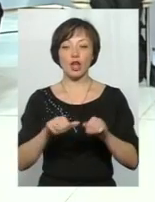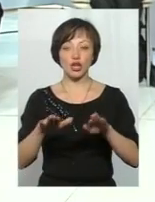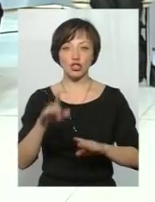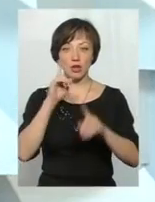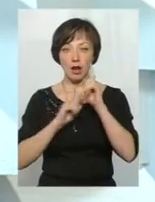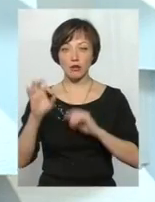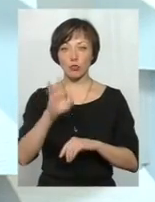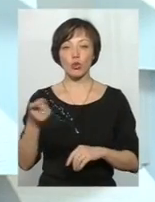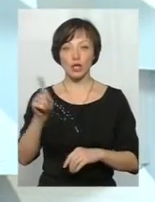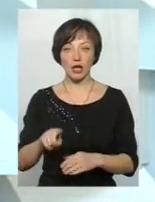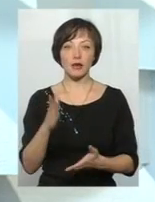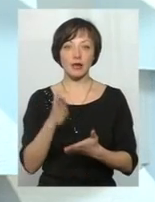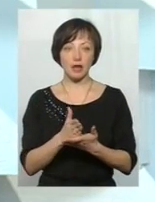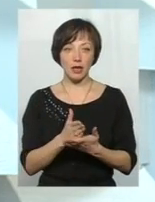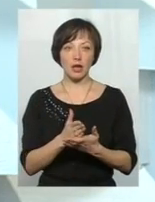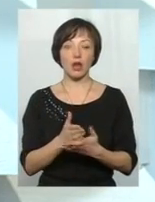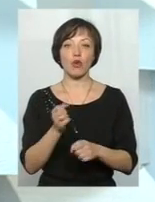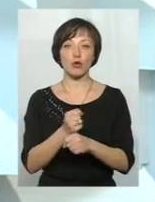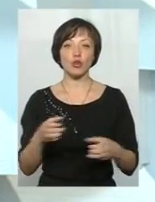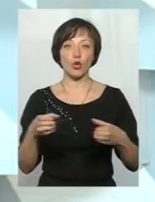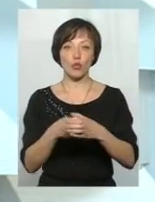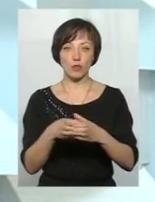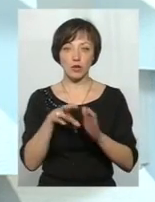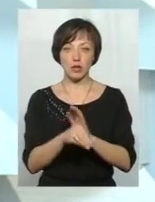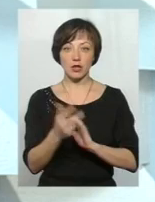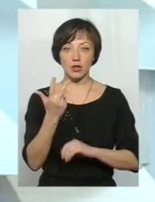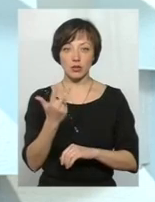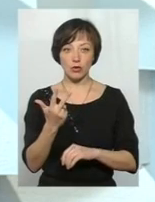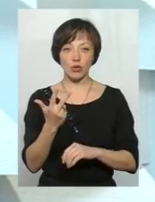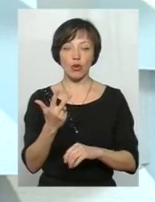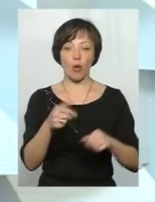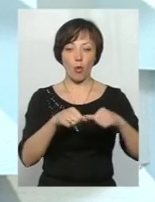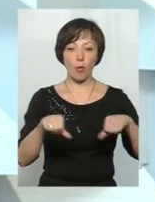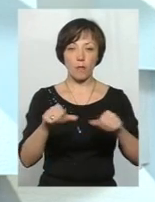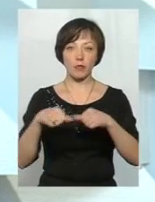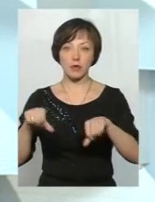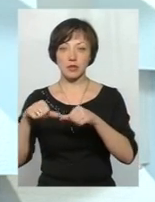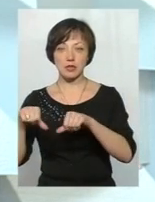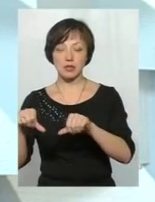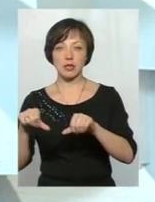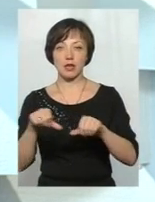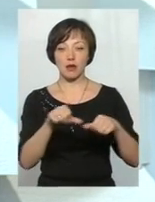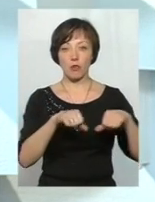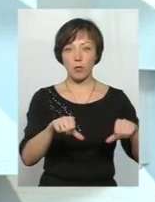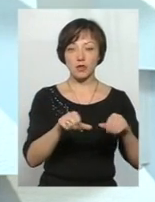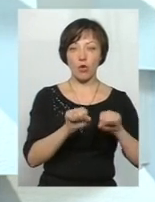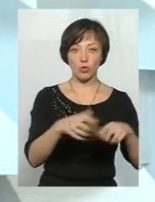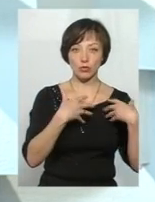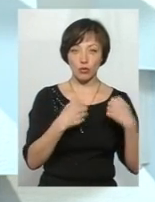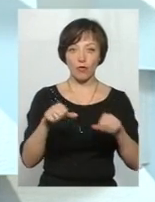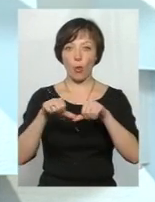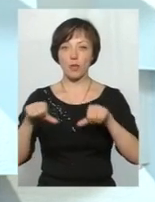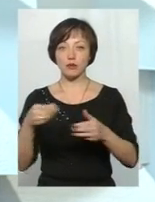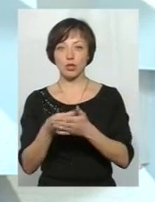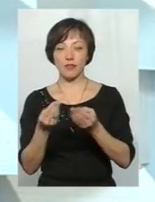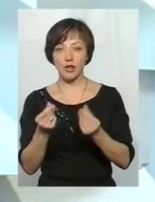що є робоча група, яка складається із трьох постійних комісій. Це комісія охорони здоров'я, комісія